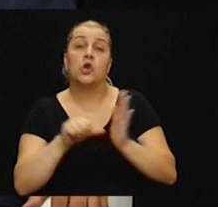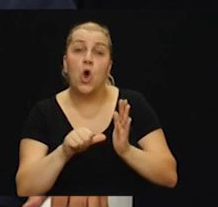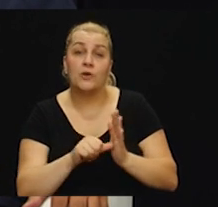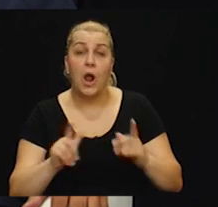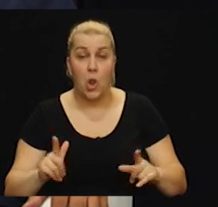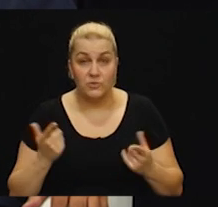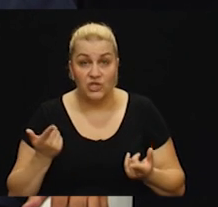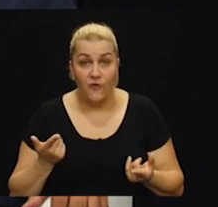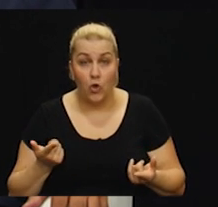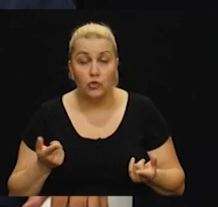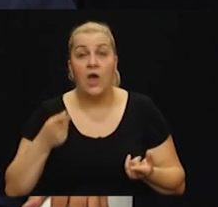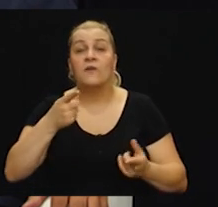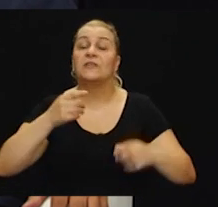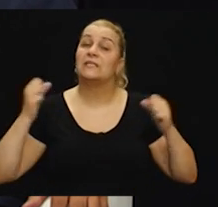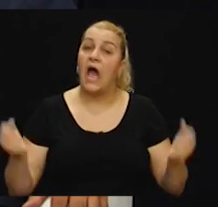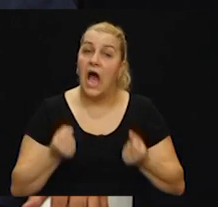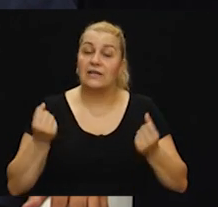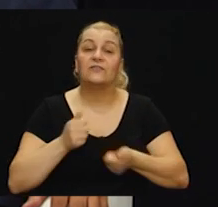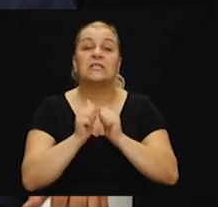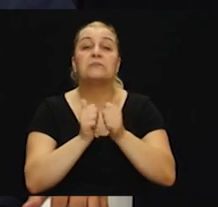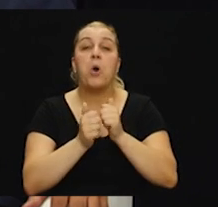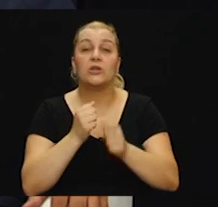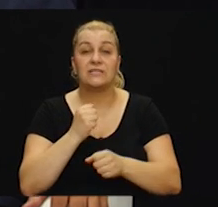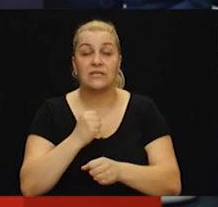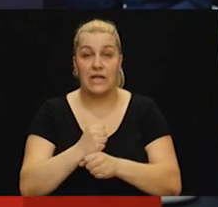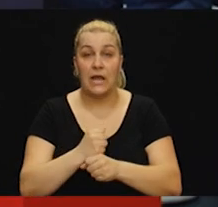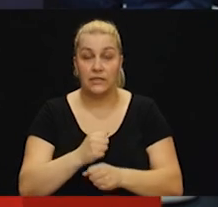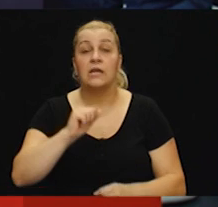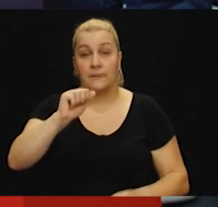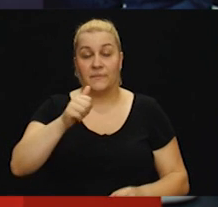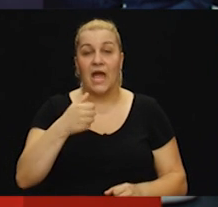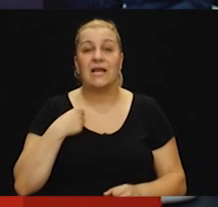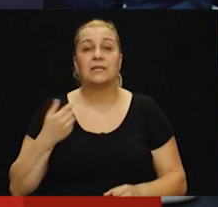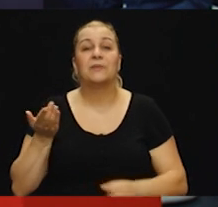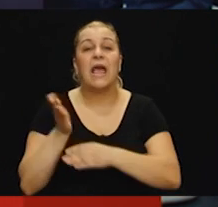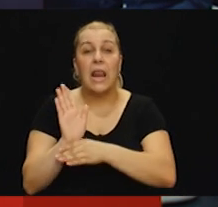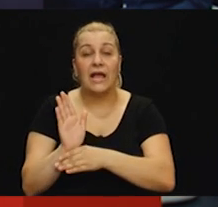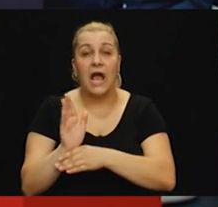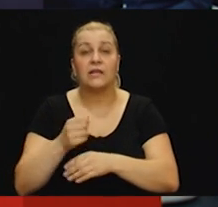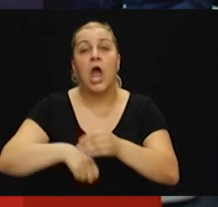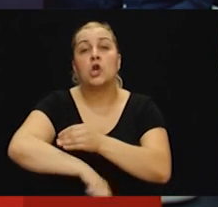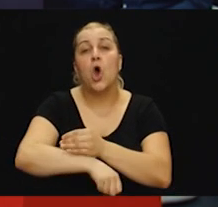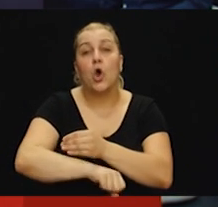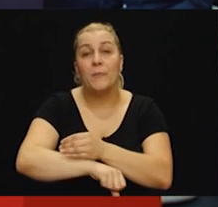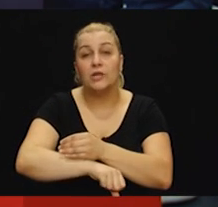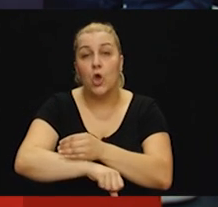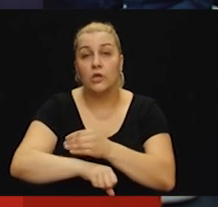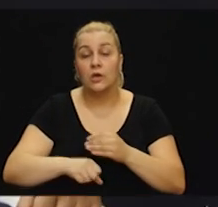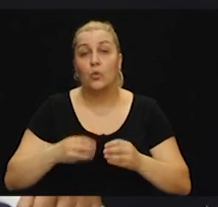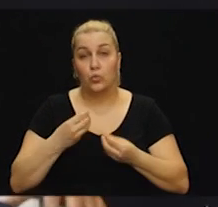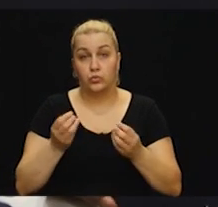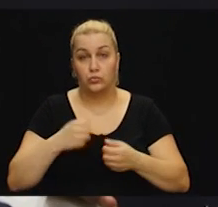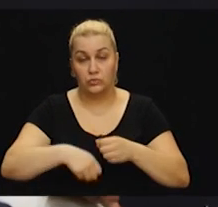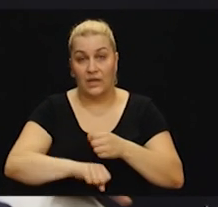i lijepo, aktivni ste sportski djelatnik. Da, delegacija na nogometnih utakvica. Do koje ste liga, do gore, gdje ste?